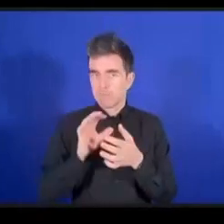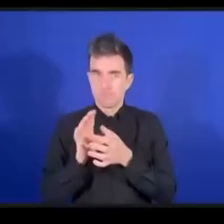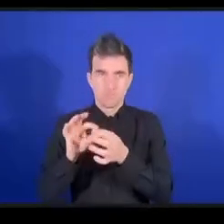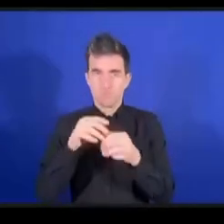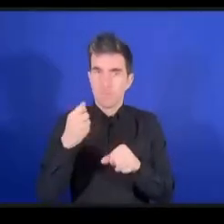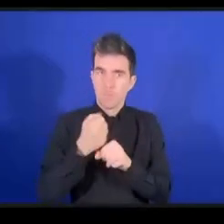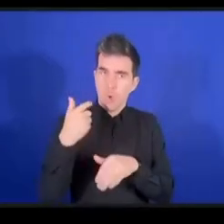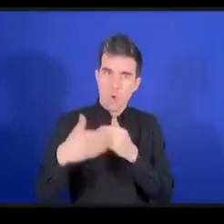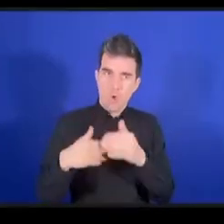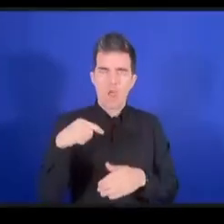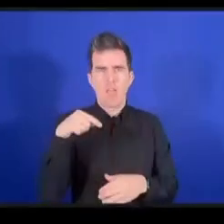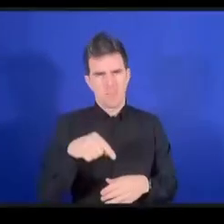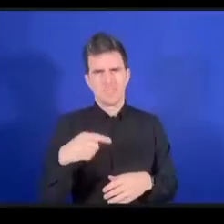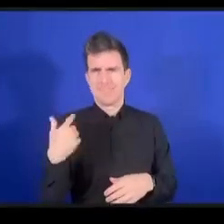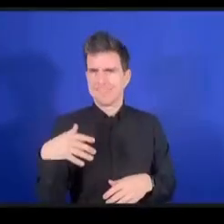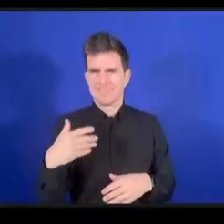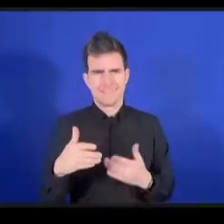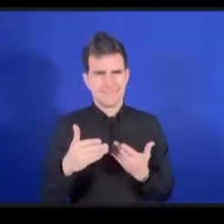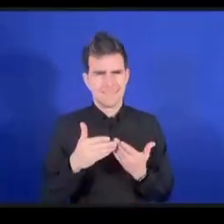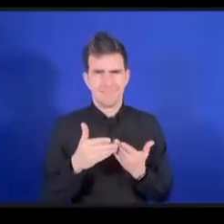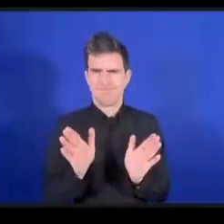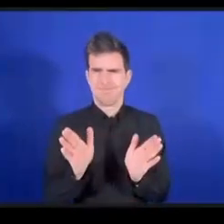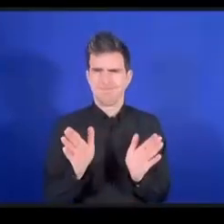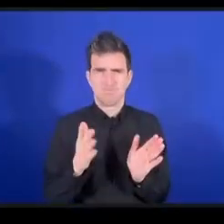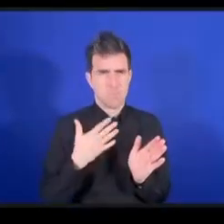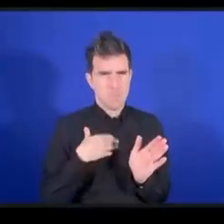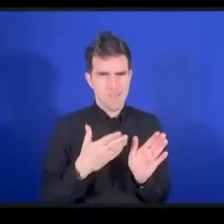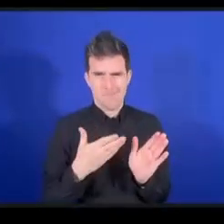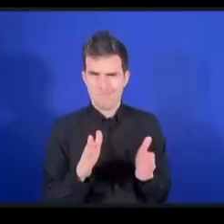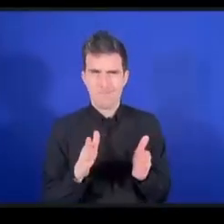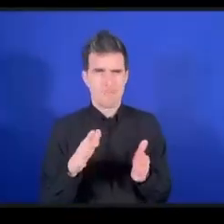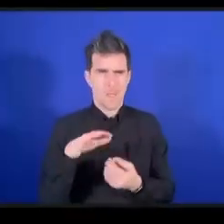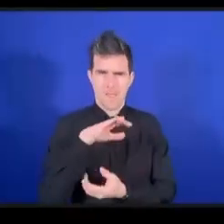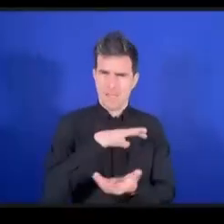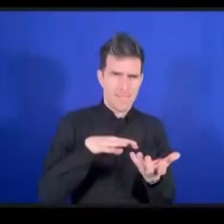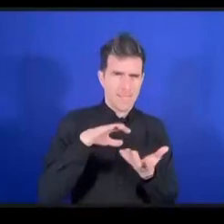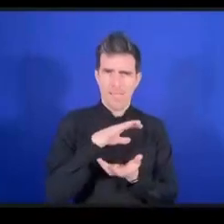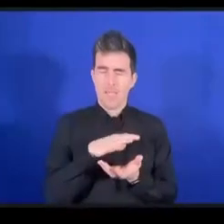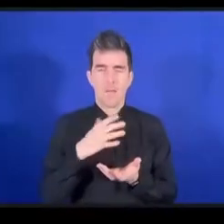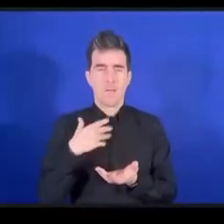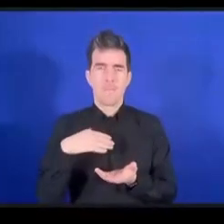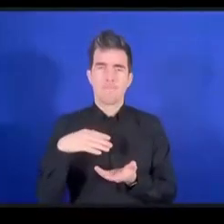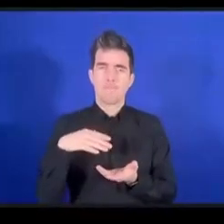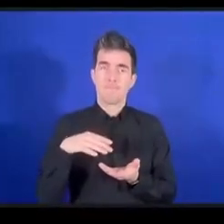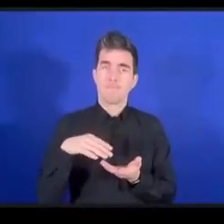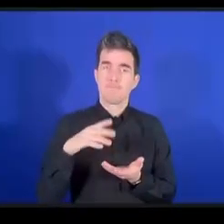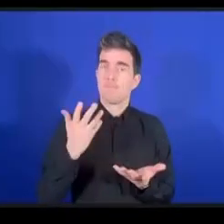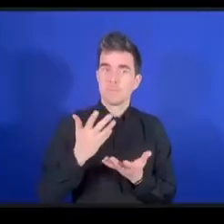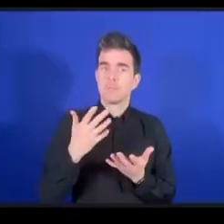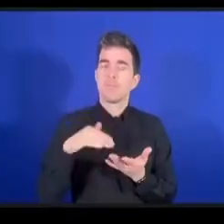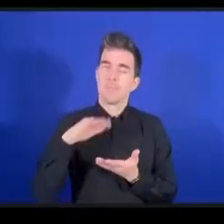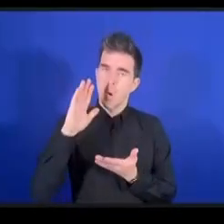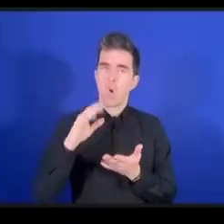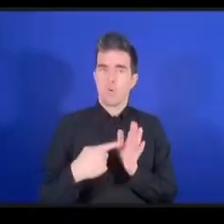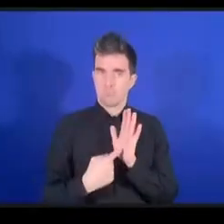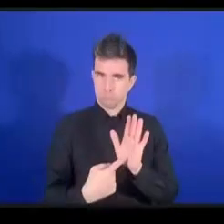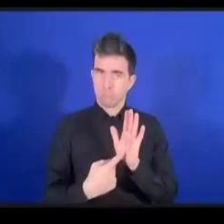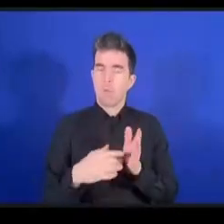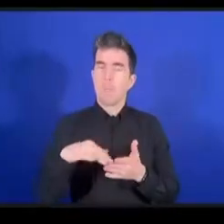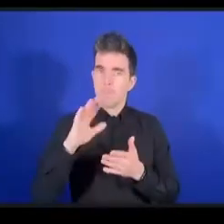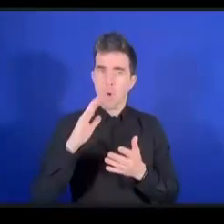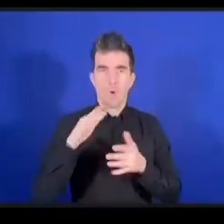الوضع المعقد ونأمل بأن منتدى حكمة الإنترنت سيتوجه إلى الصناعة حتى